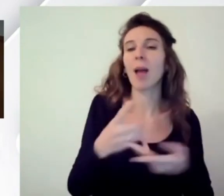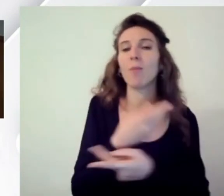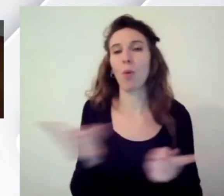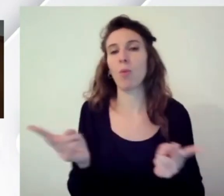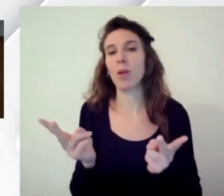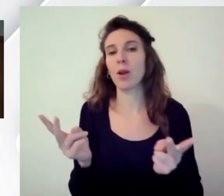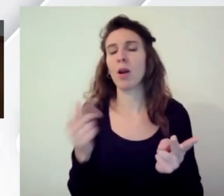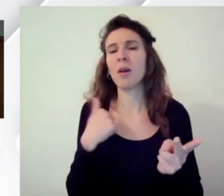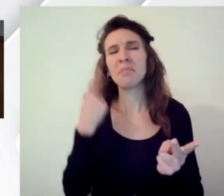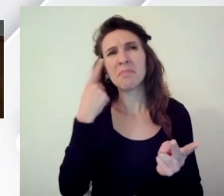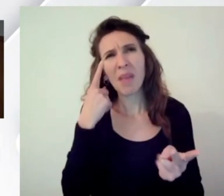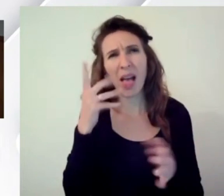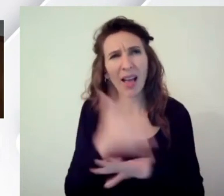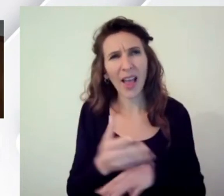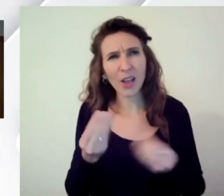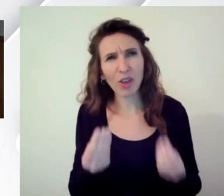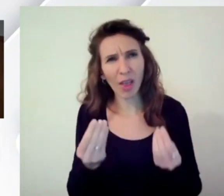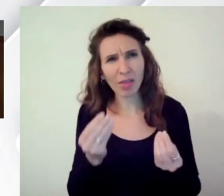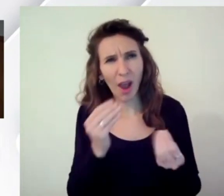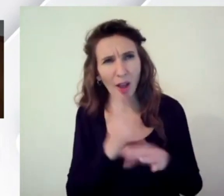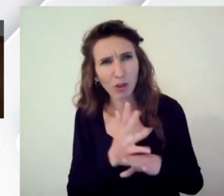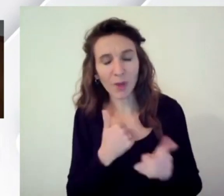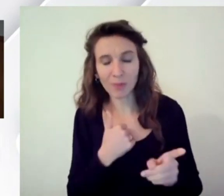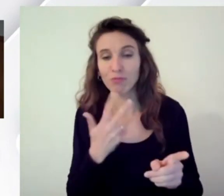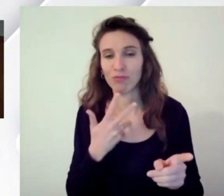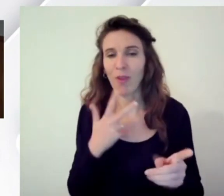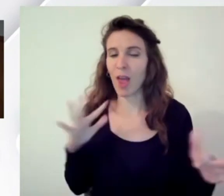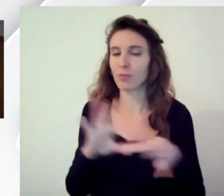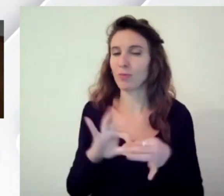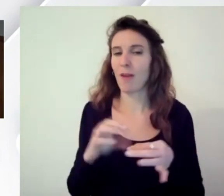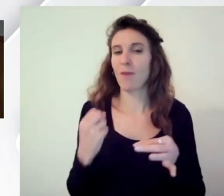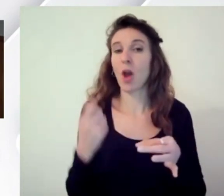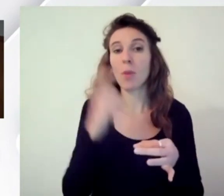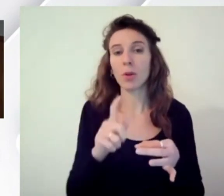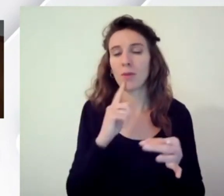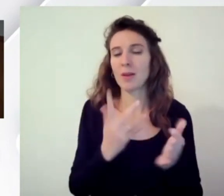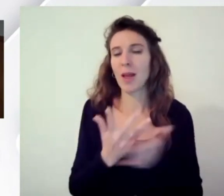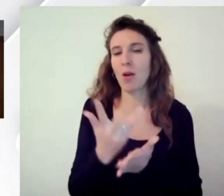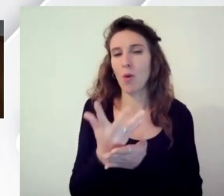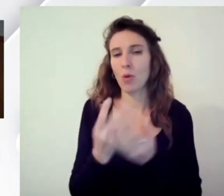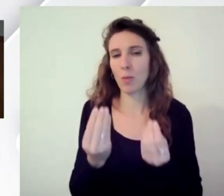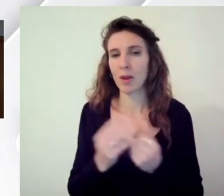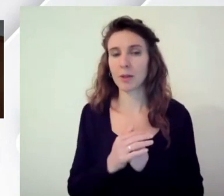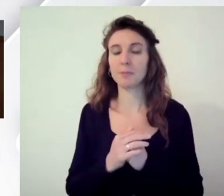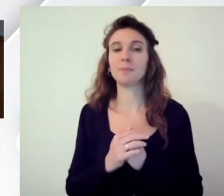vi chiederete che c'entra con l'accessibilità c'entra c'entra tantissimo perché ora ve lo racconto il perché c'entra